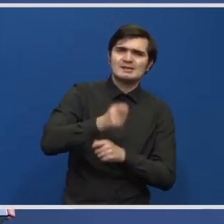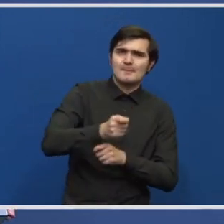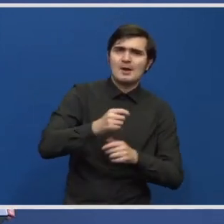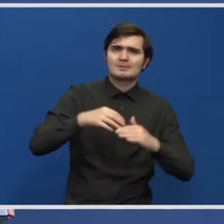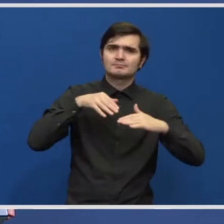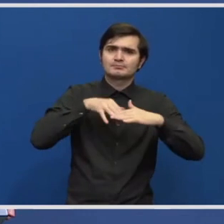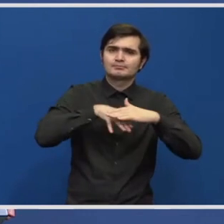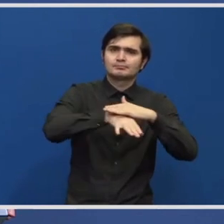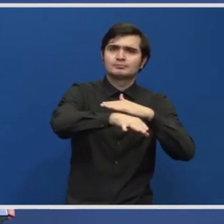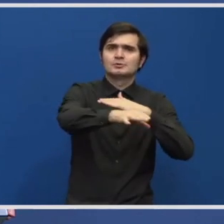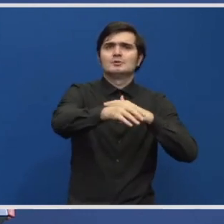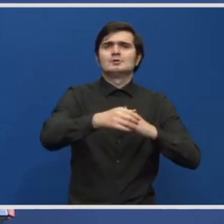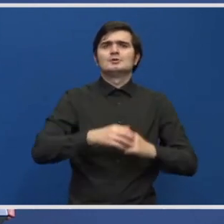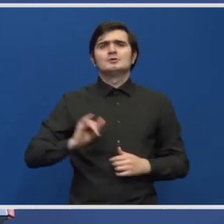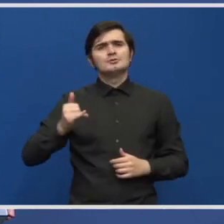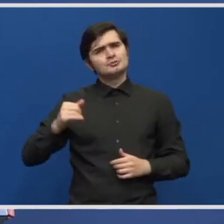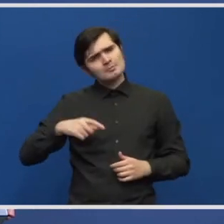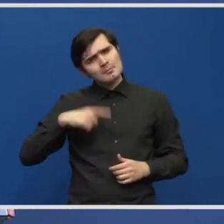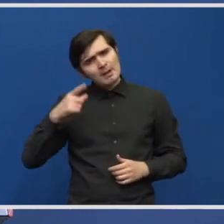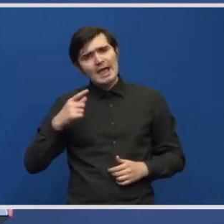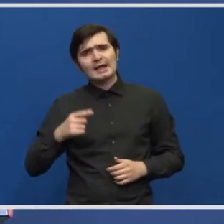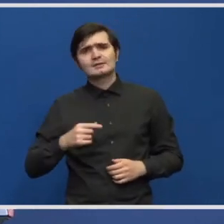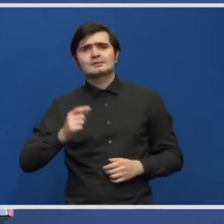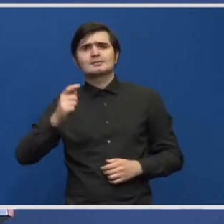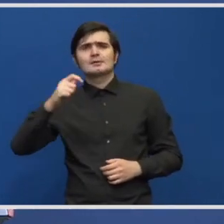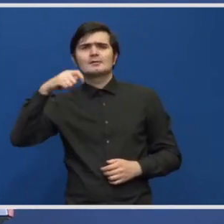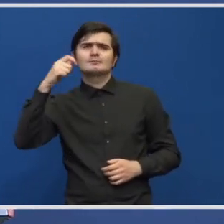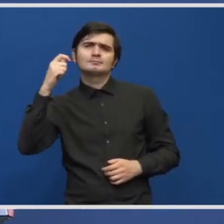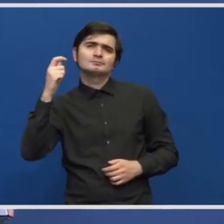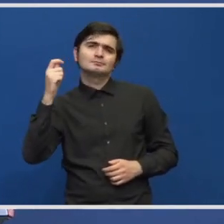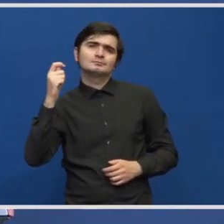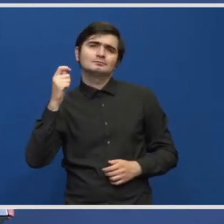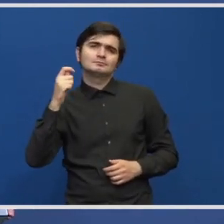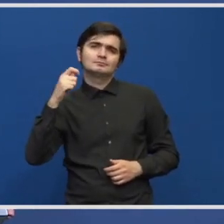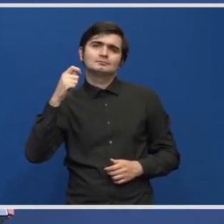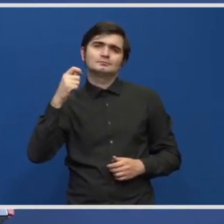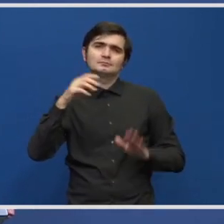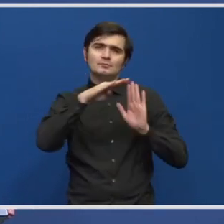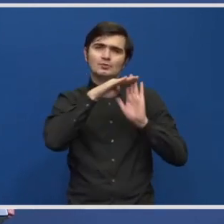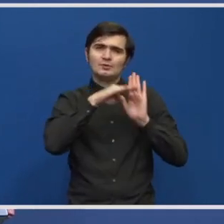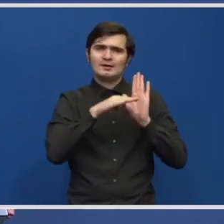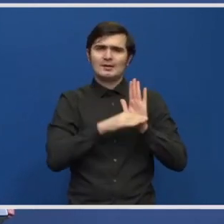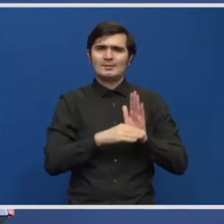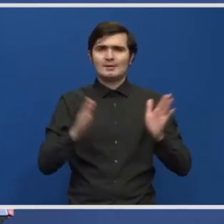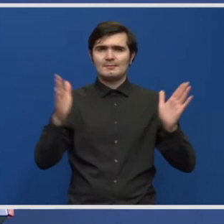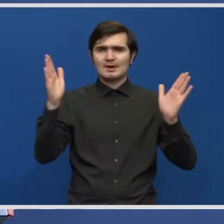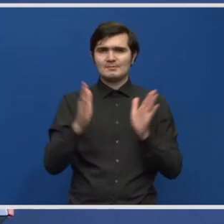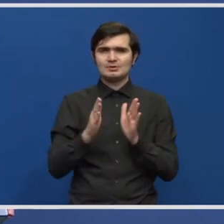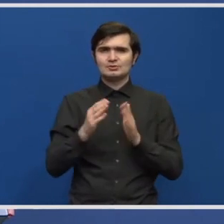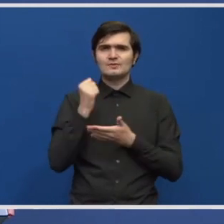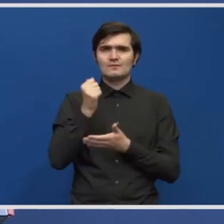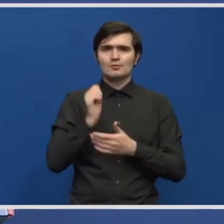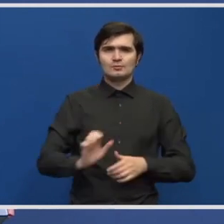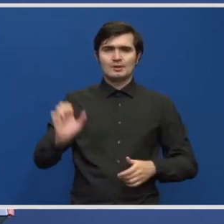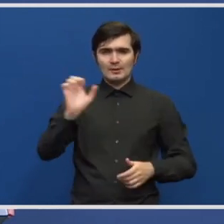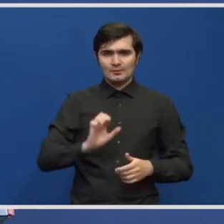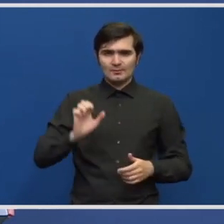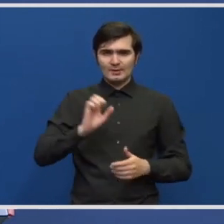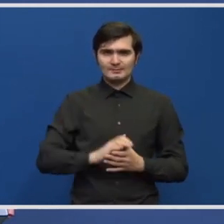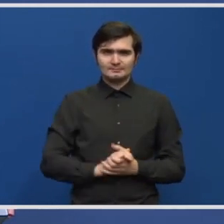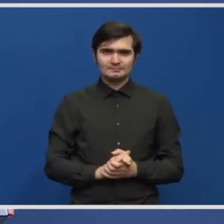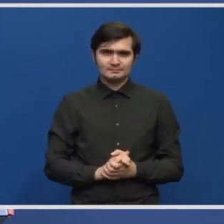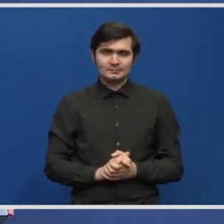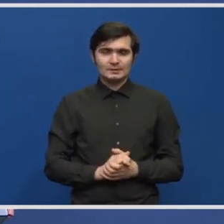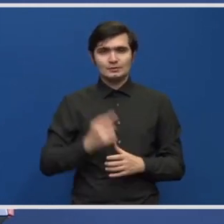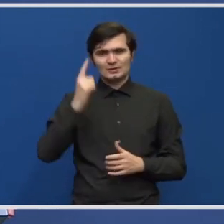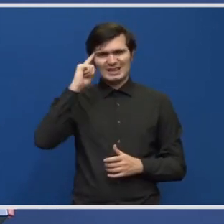Și în fine, mai sunt și proiecte sau programe mai mici din fonduri europene și ne gândim evident